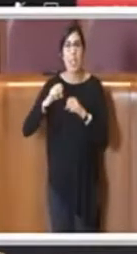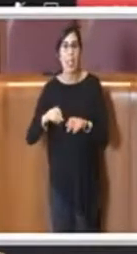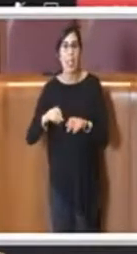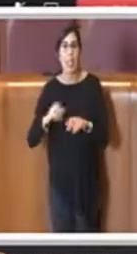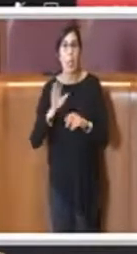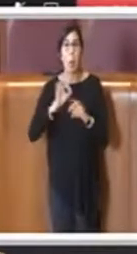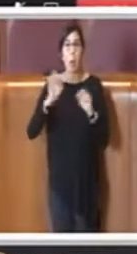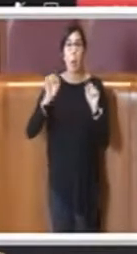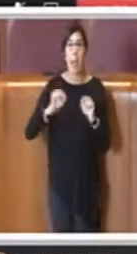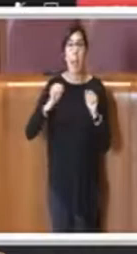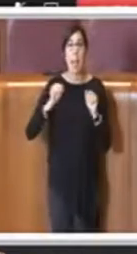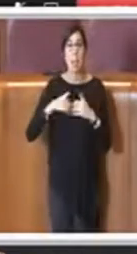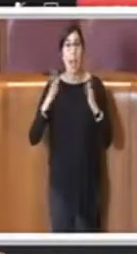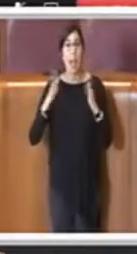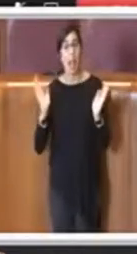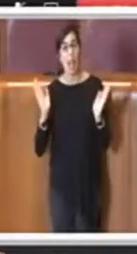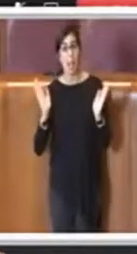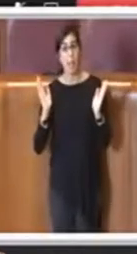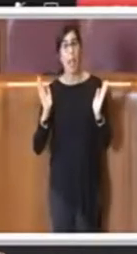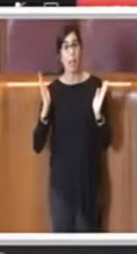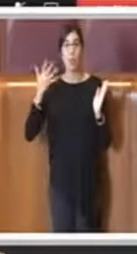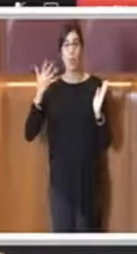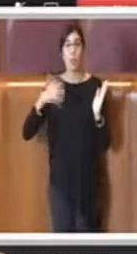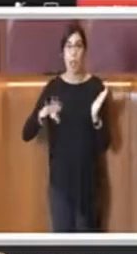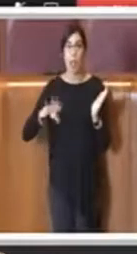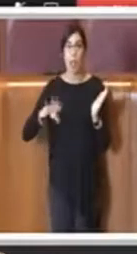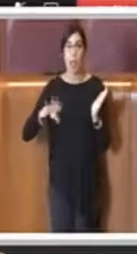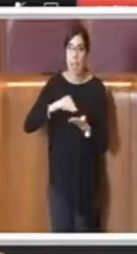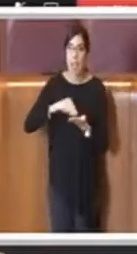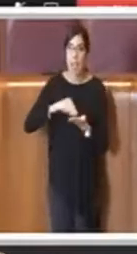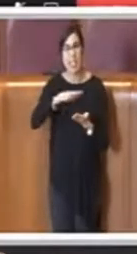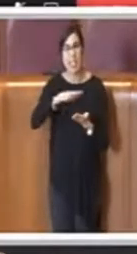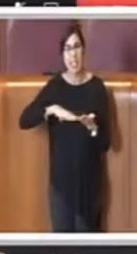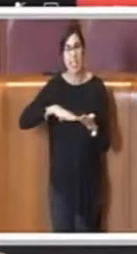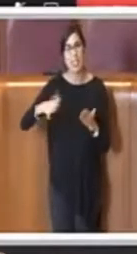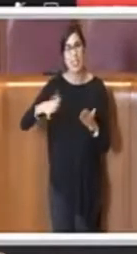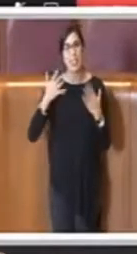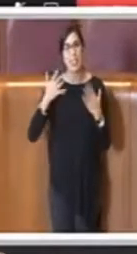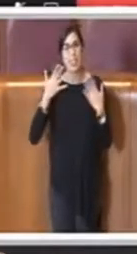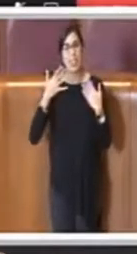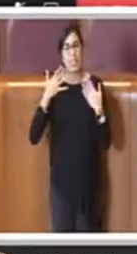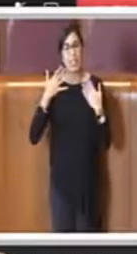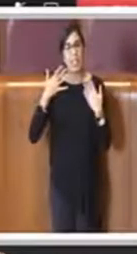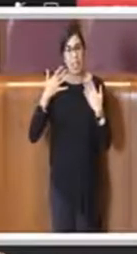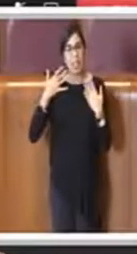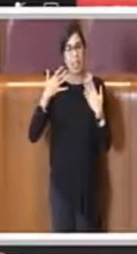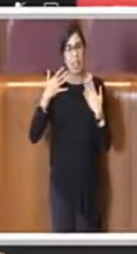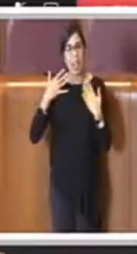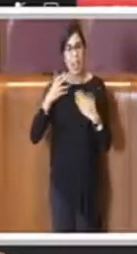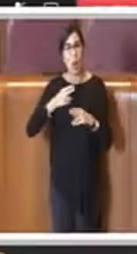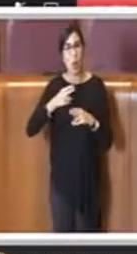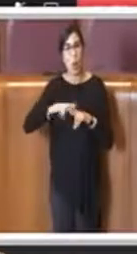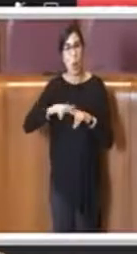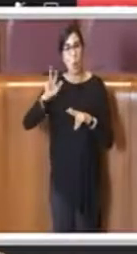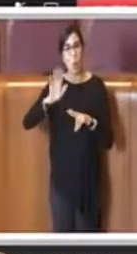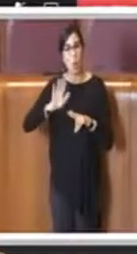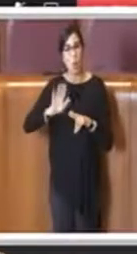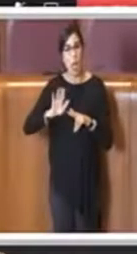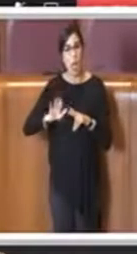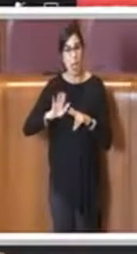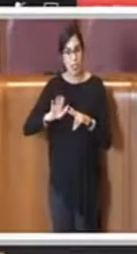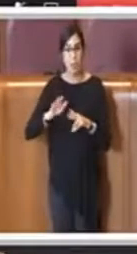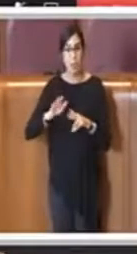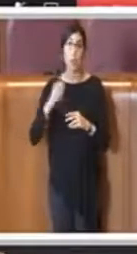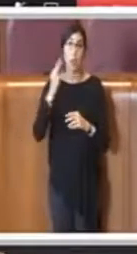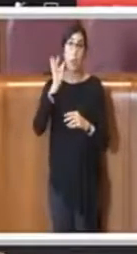sono presenti all'interno dei parchi, delle ville e delle verdi del comune, in modo tale da poter